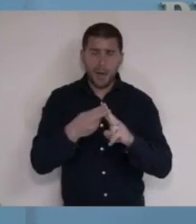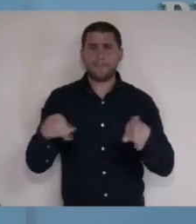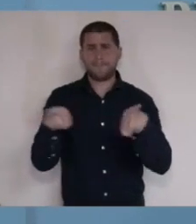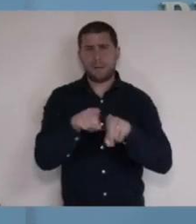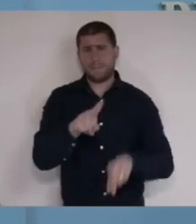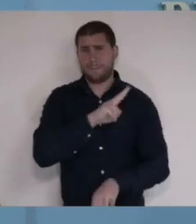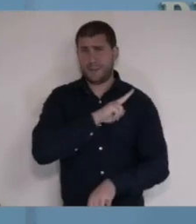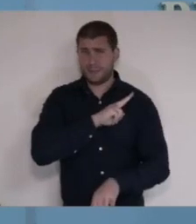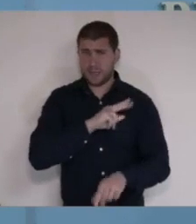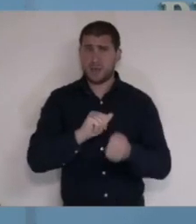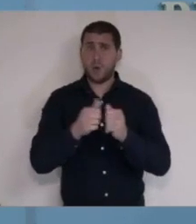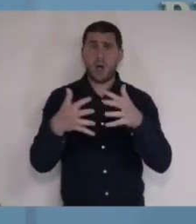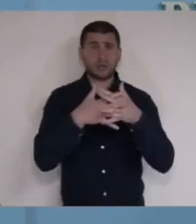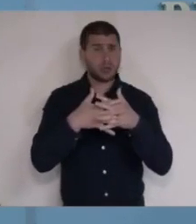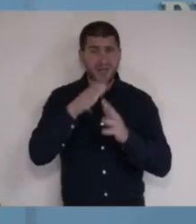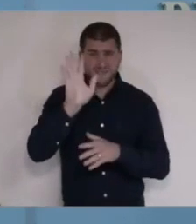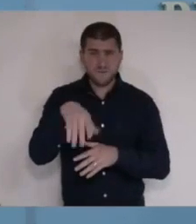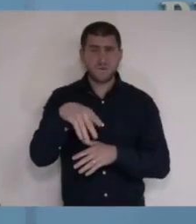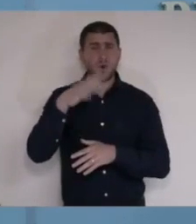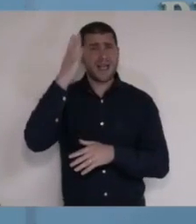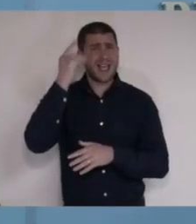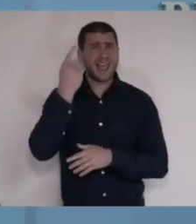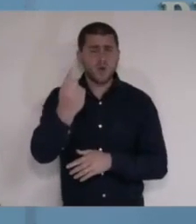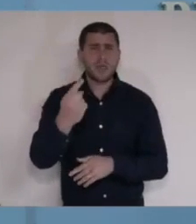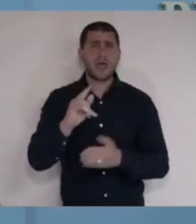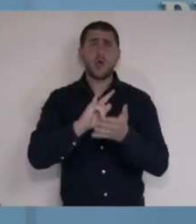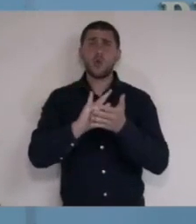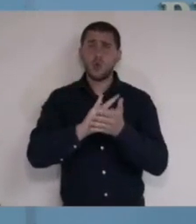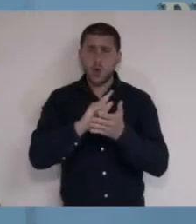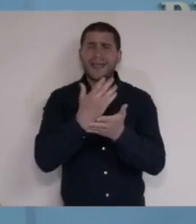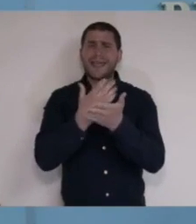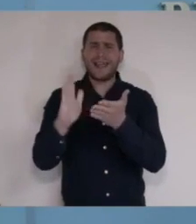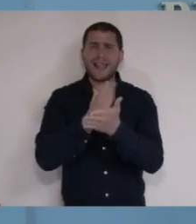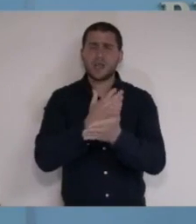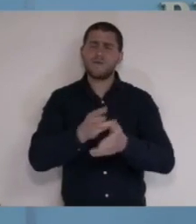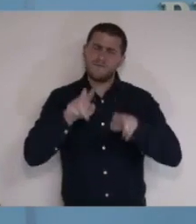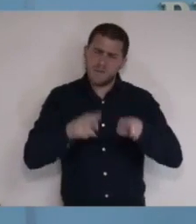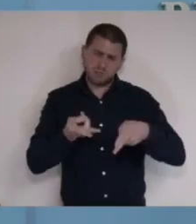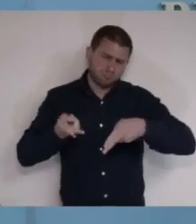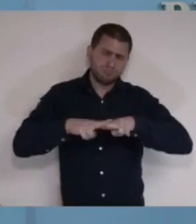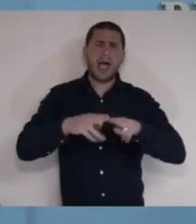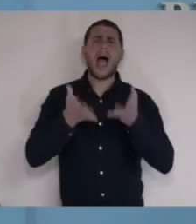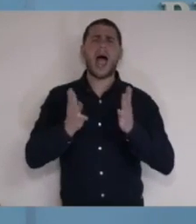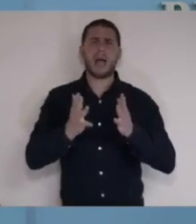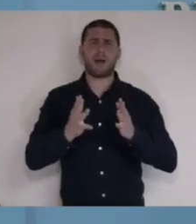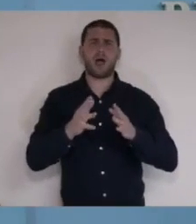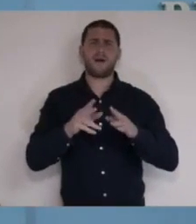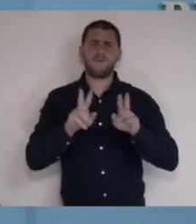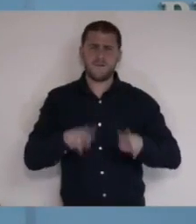כמו בריטניה או מדינות בארצות הברית, כמו קליפורניה וניו יורק, החליטו על החמרה דרמטית